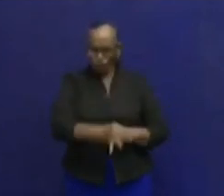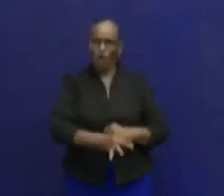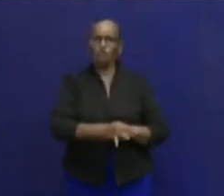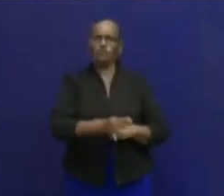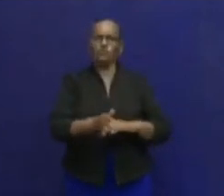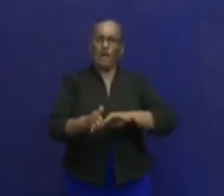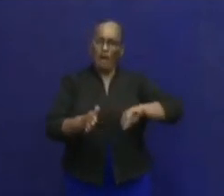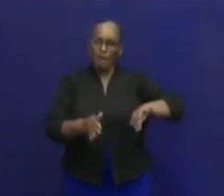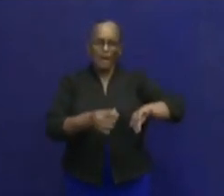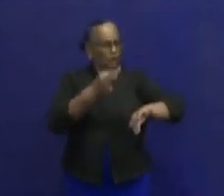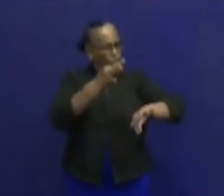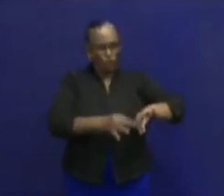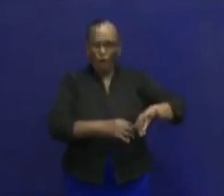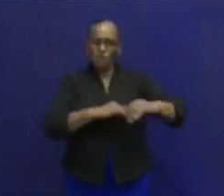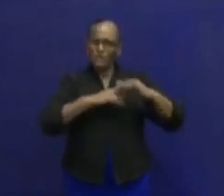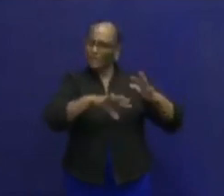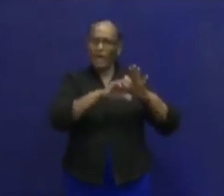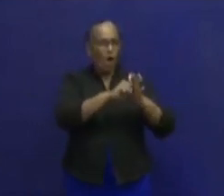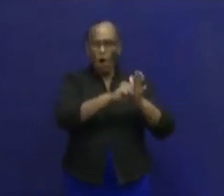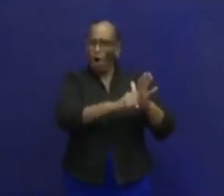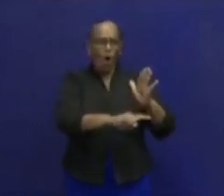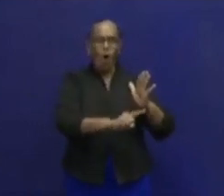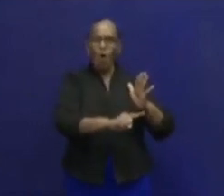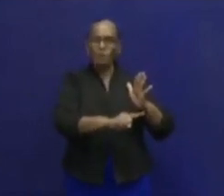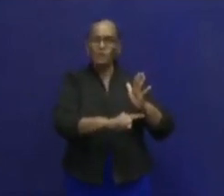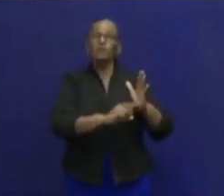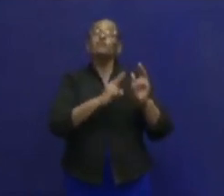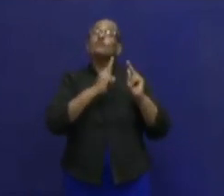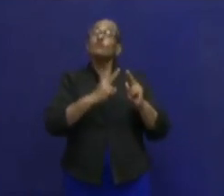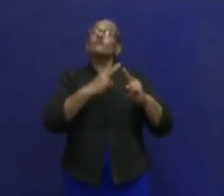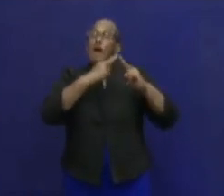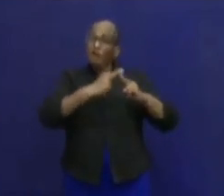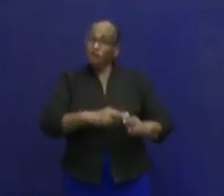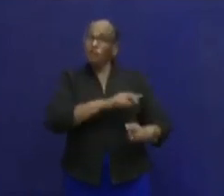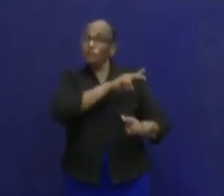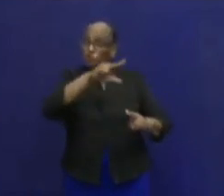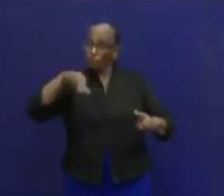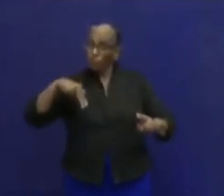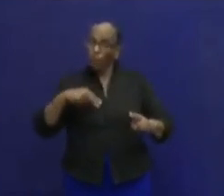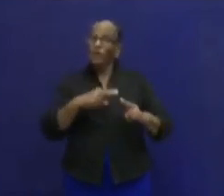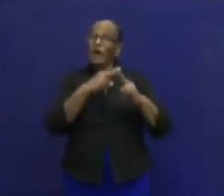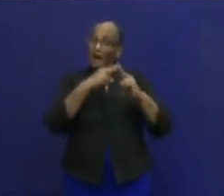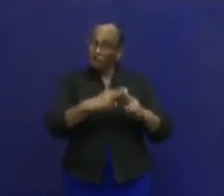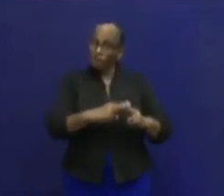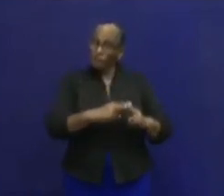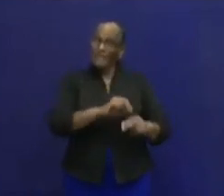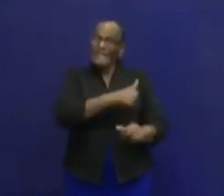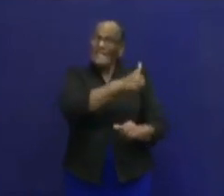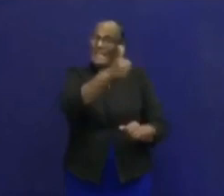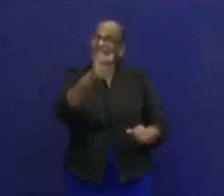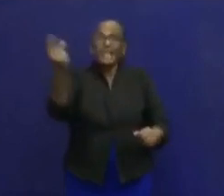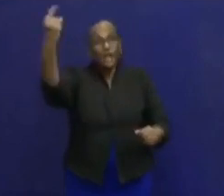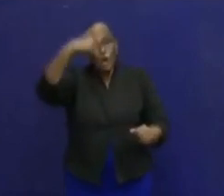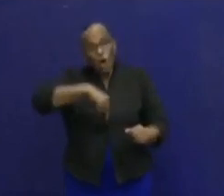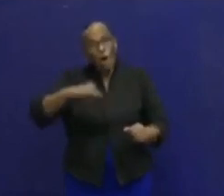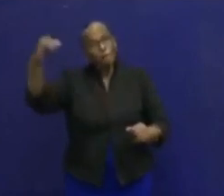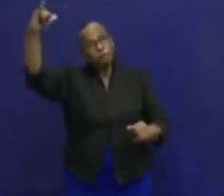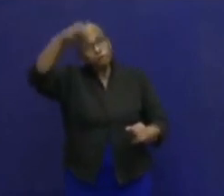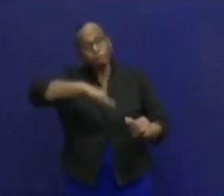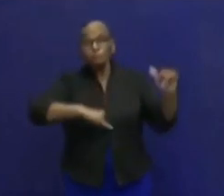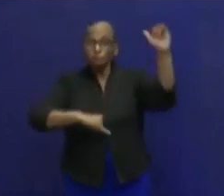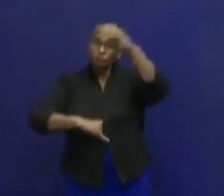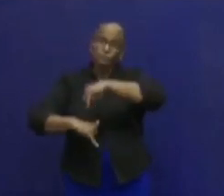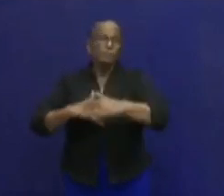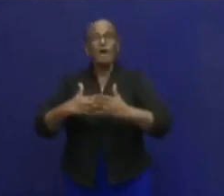daarbij dus niet doorgaan. We hebben dus afgesproken dat nu een ieder die komt, ongeacht van waar u